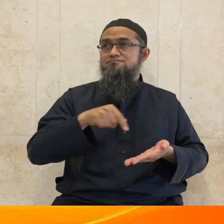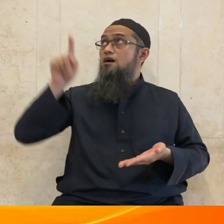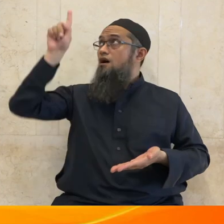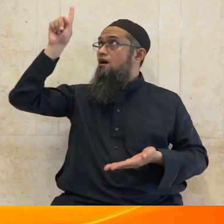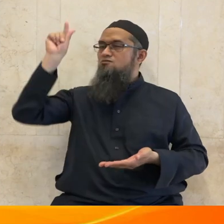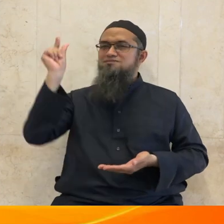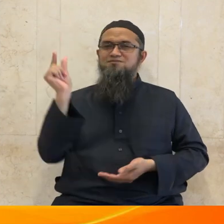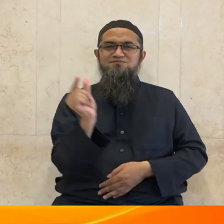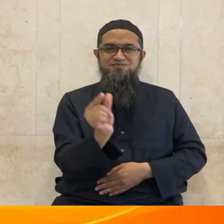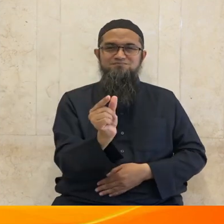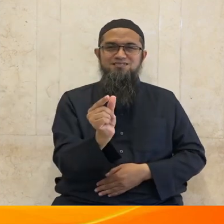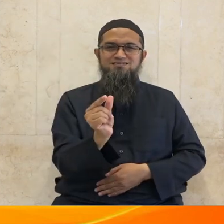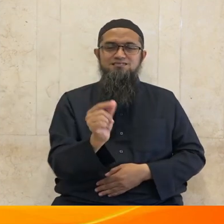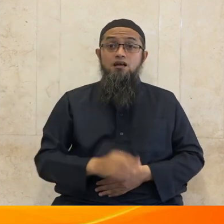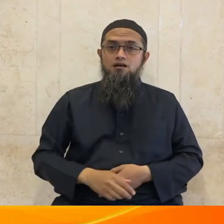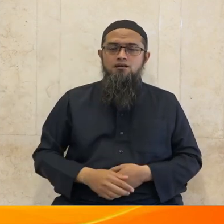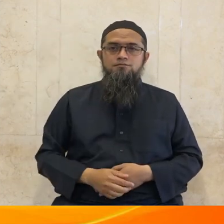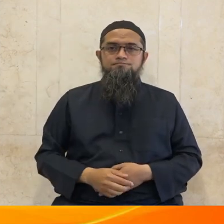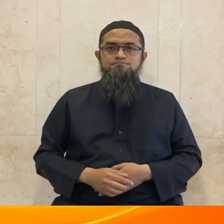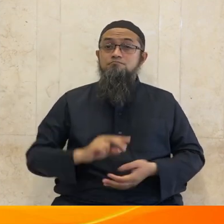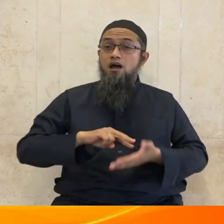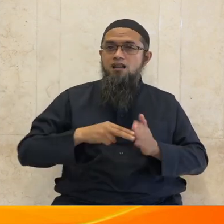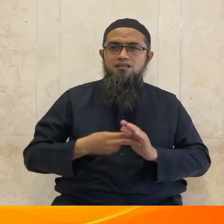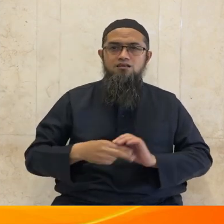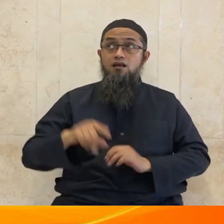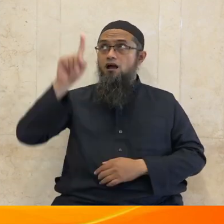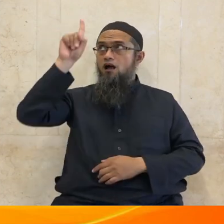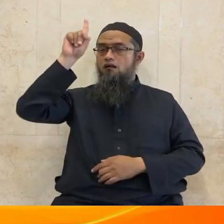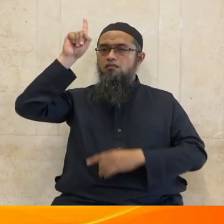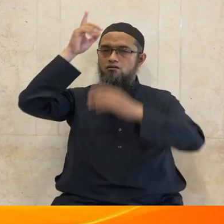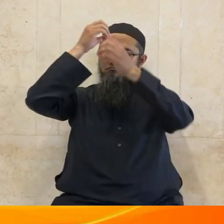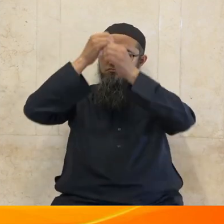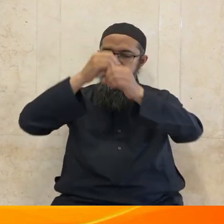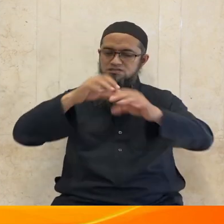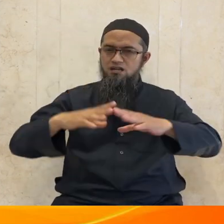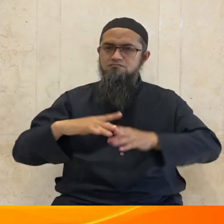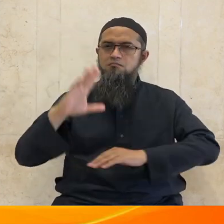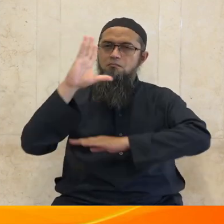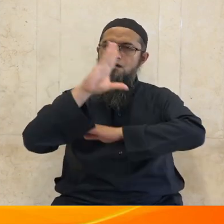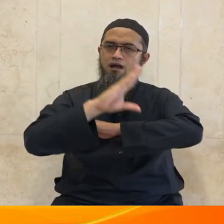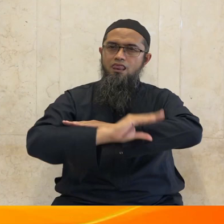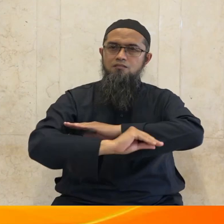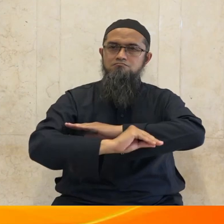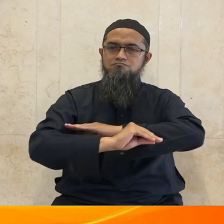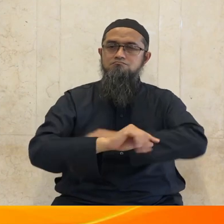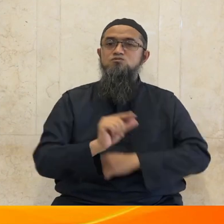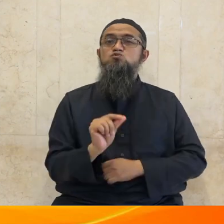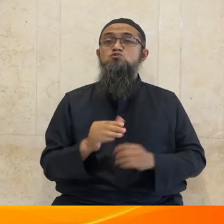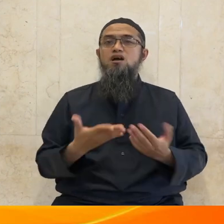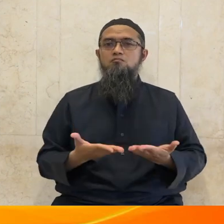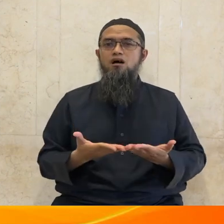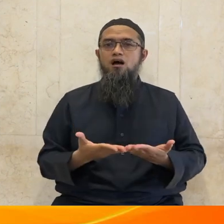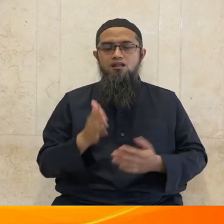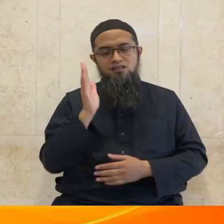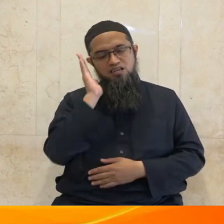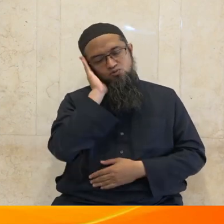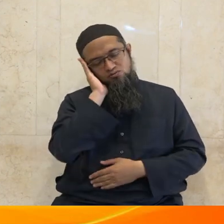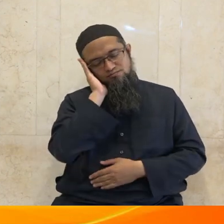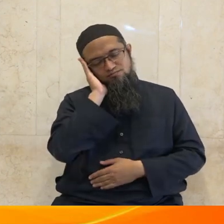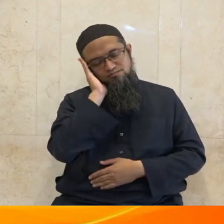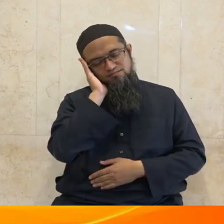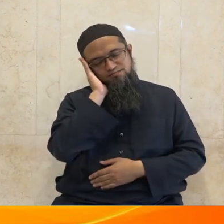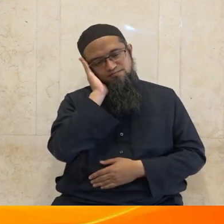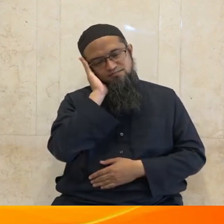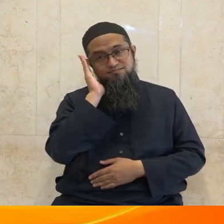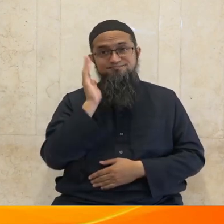Dan dialah yang menjadikan malam untukmu sebagai pakaian dan tidur untuk istirahat dan dia menjadikan